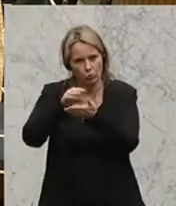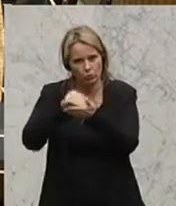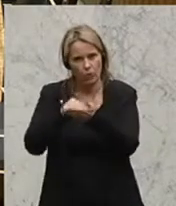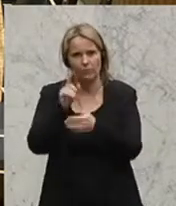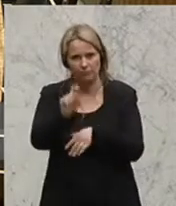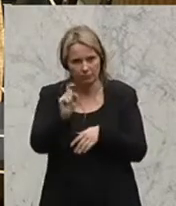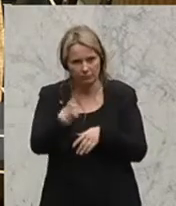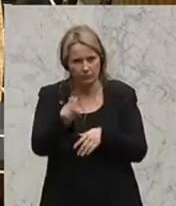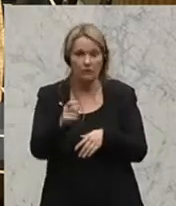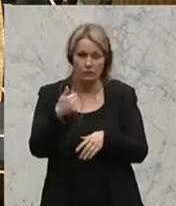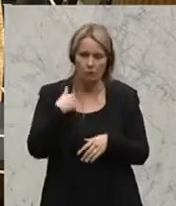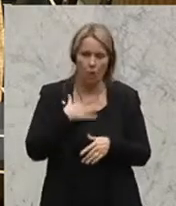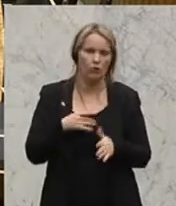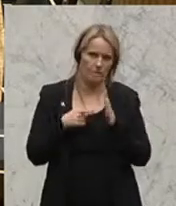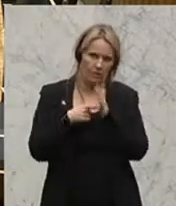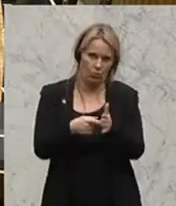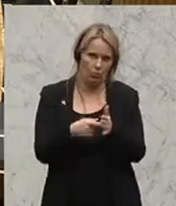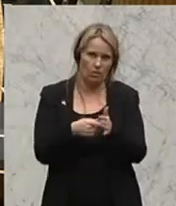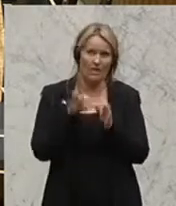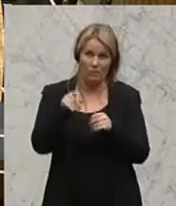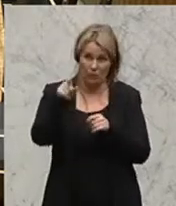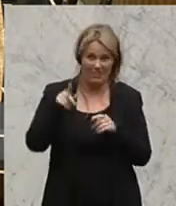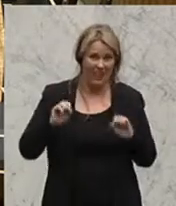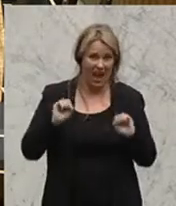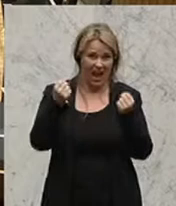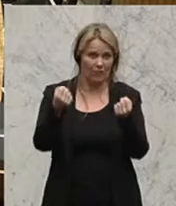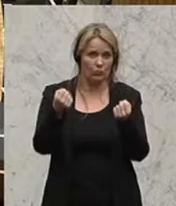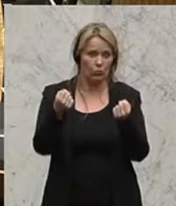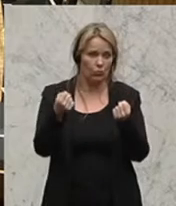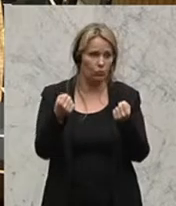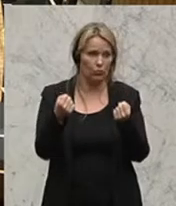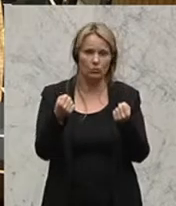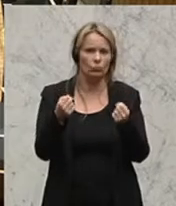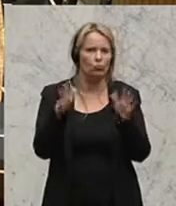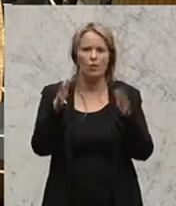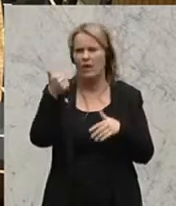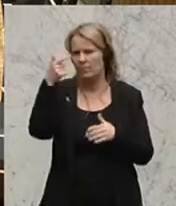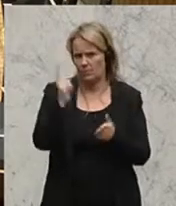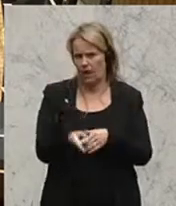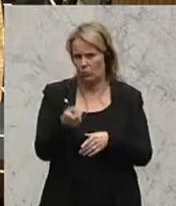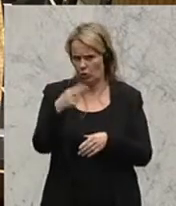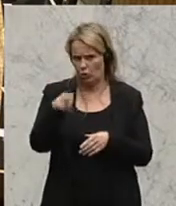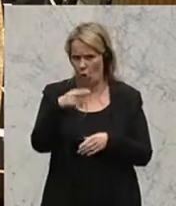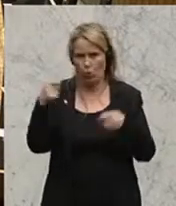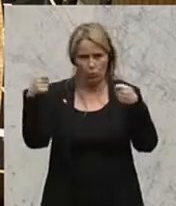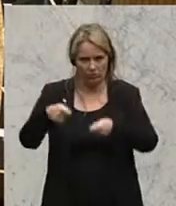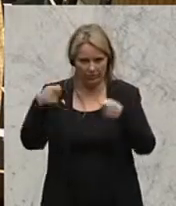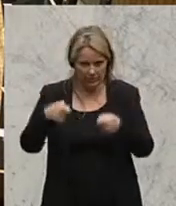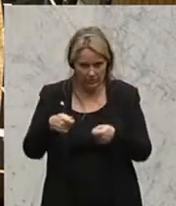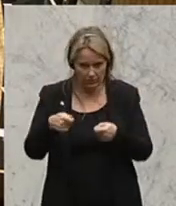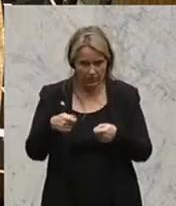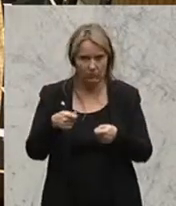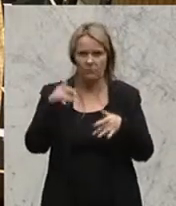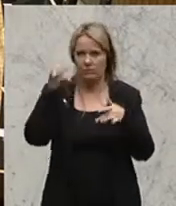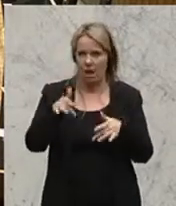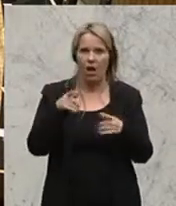hat und das möchte ich schon noch einmal betonen. Wir haben für diese Aktion um die 1.000 Euro investiert und haben eine